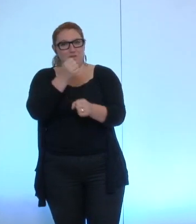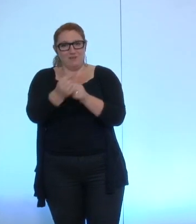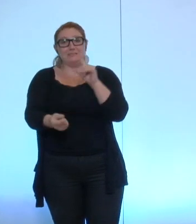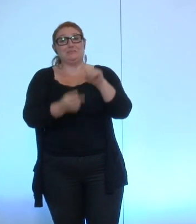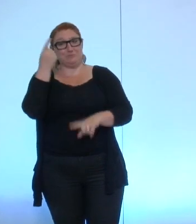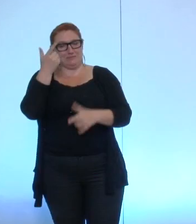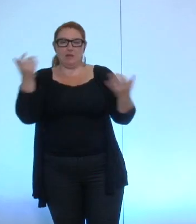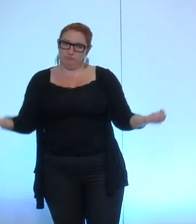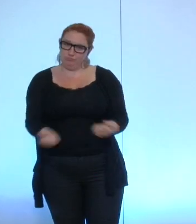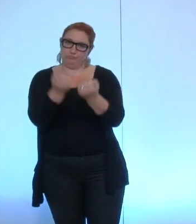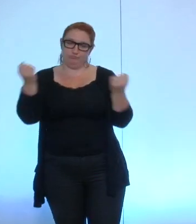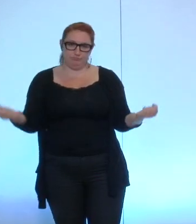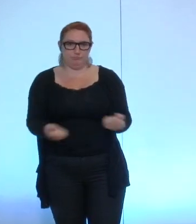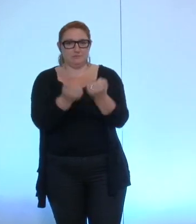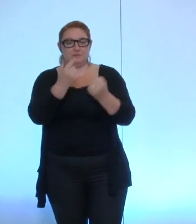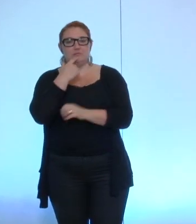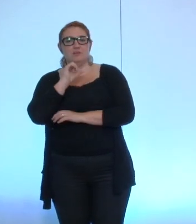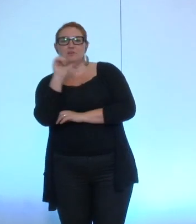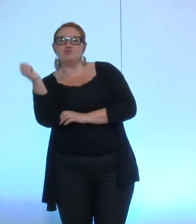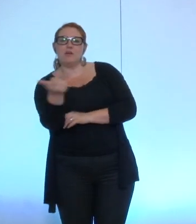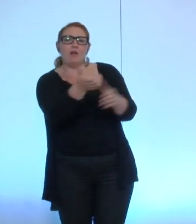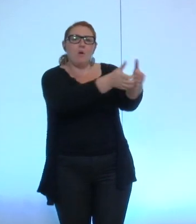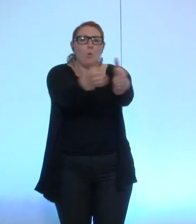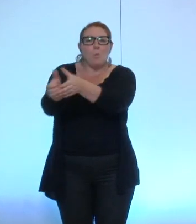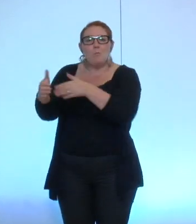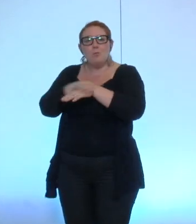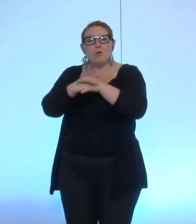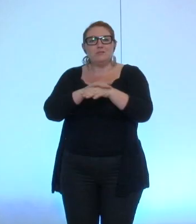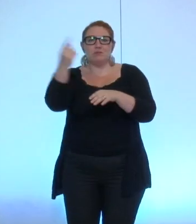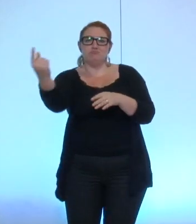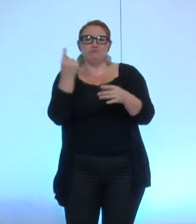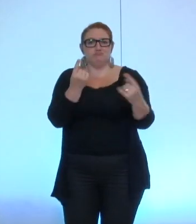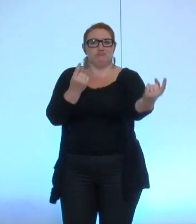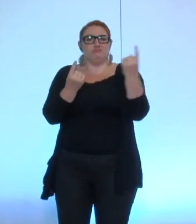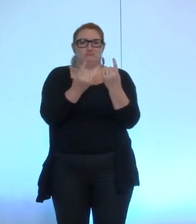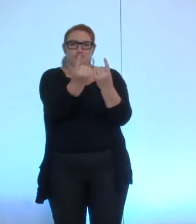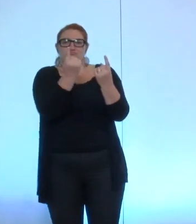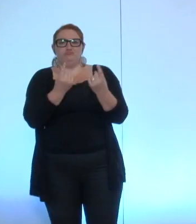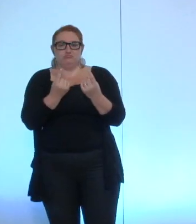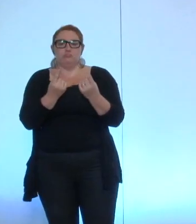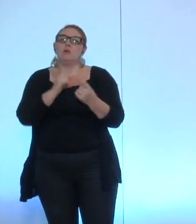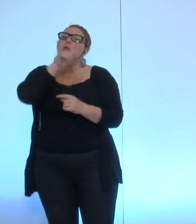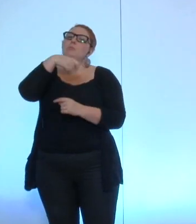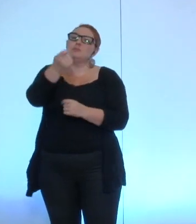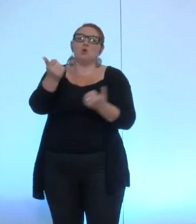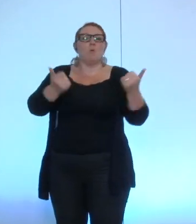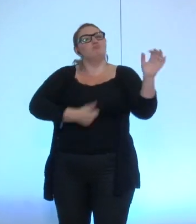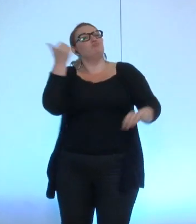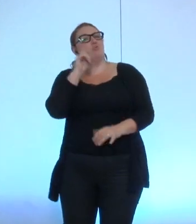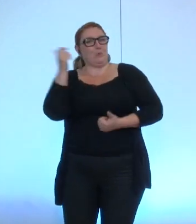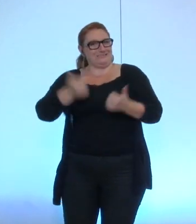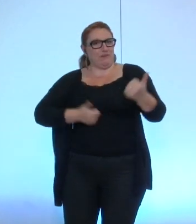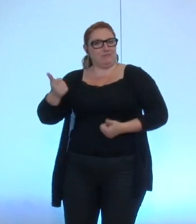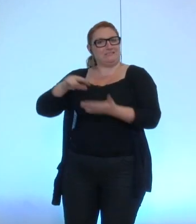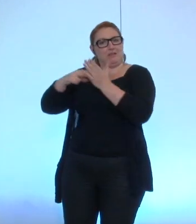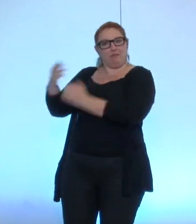représentants de chacun des groupes politiques de notre Assemblée et ceux assistés par les services. Le